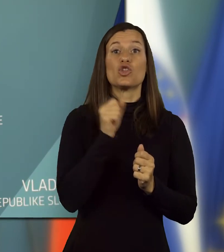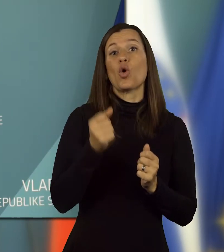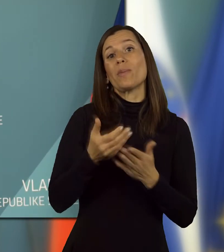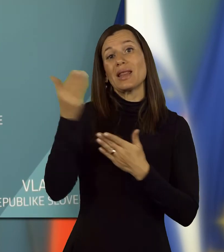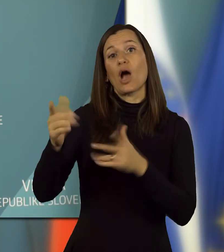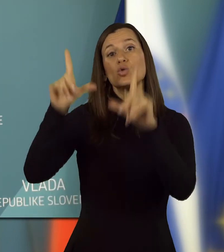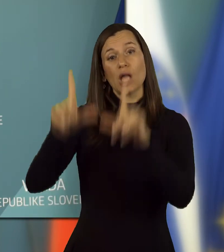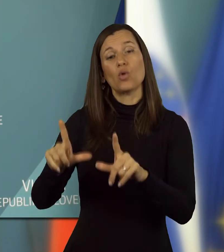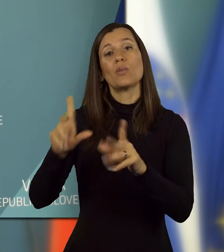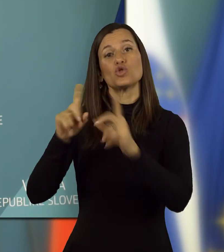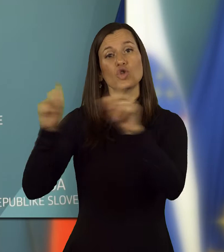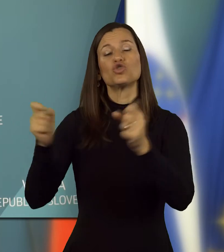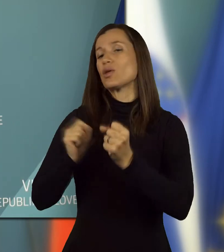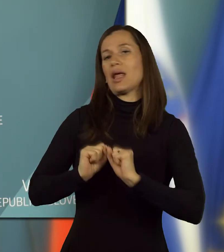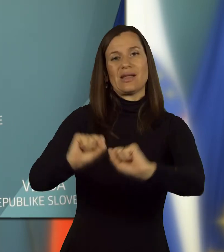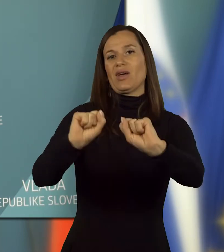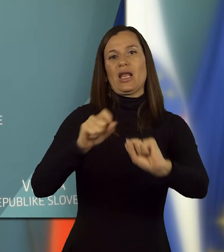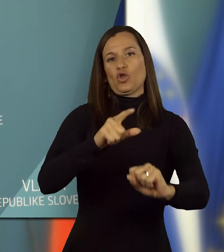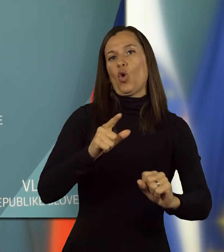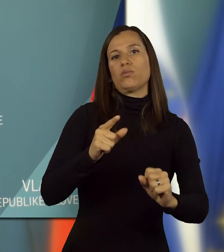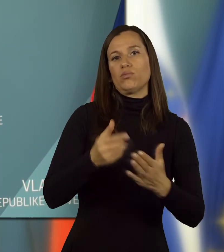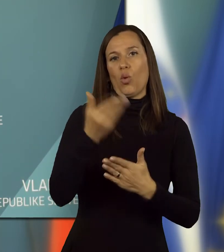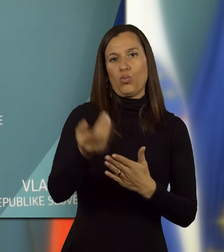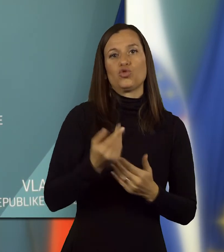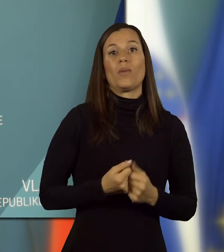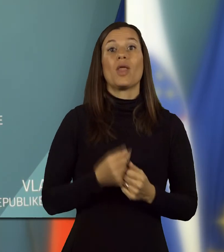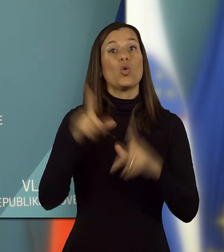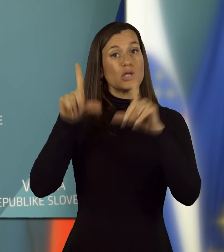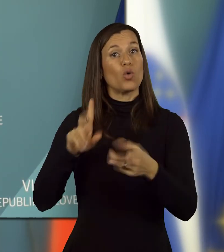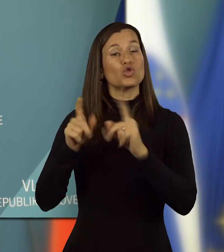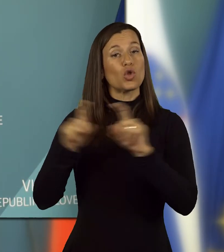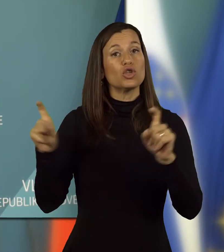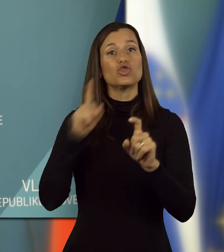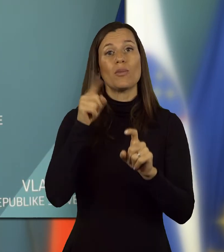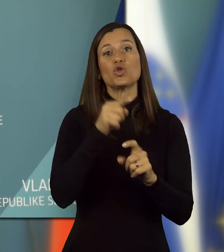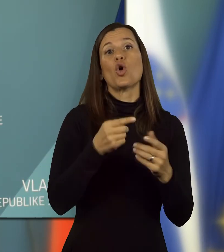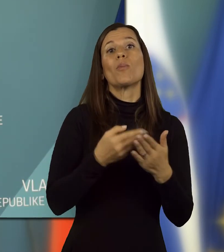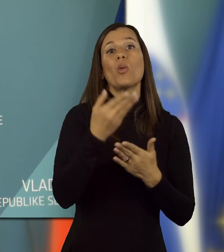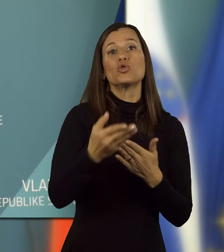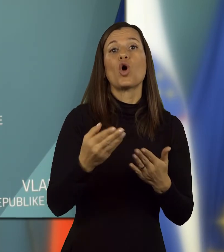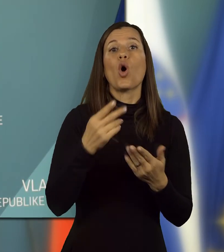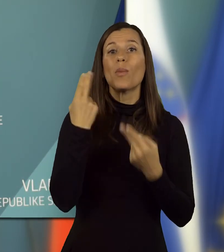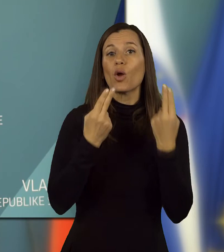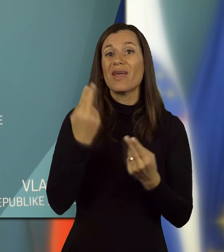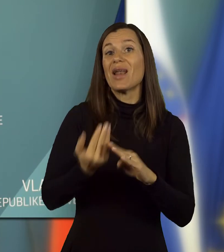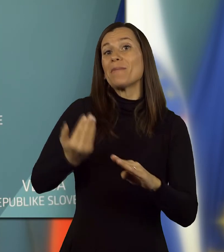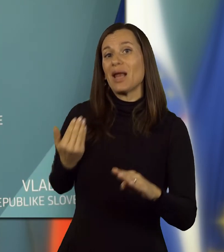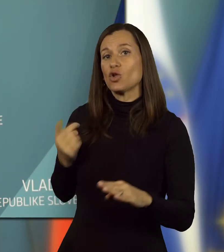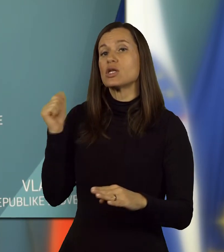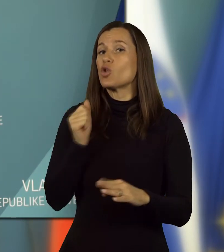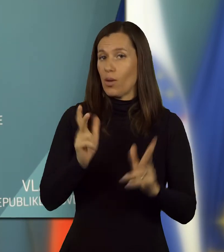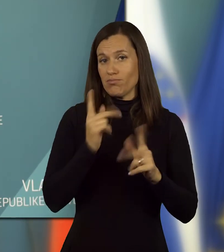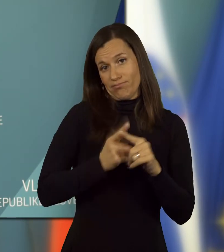ustavnemu sodišču, da zadevno pobudo zavrže. Ustavno sodišče bo navedeno pobudo obravnavalo prednostno, zato tudi